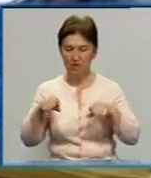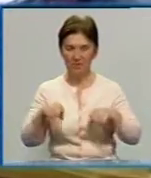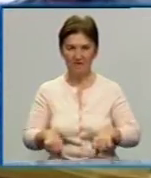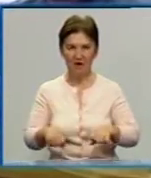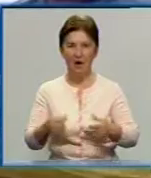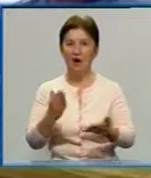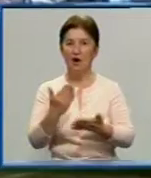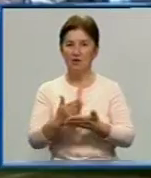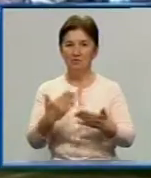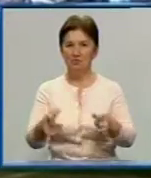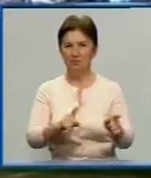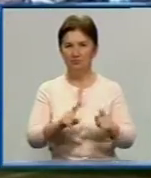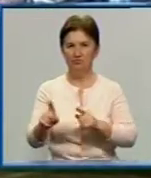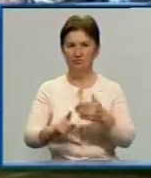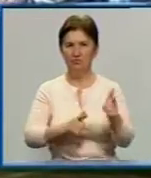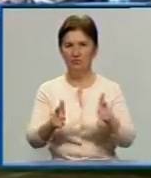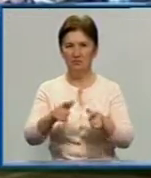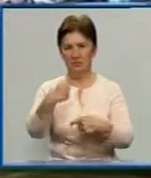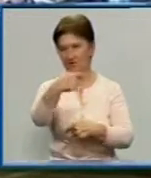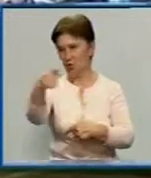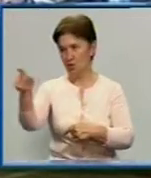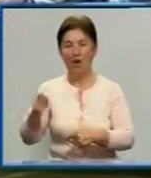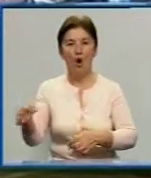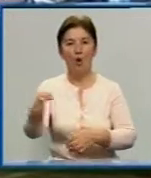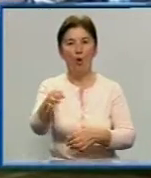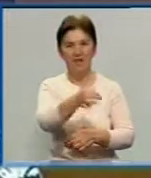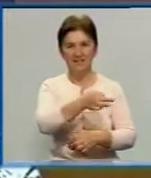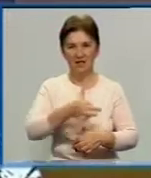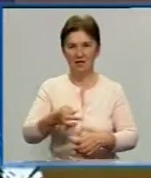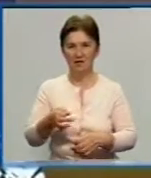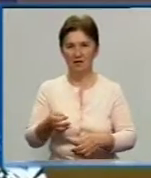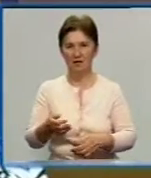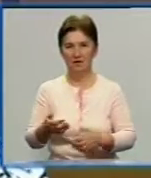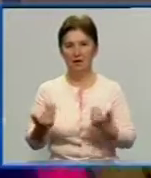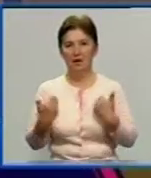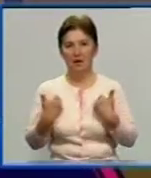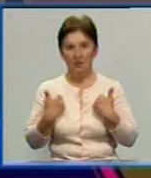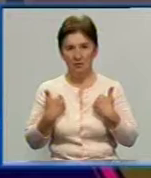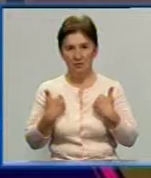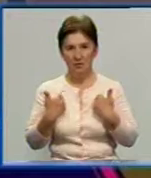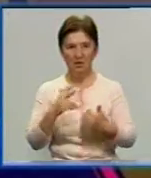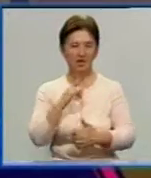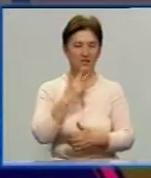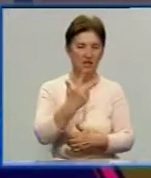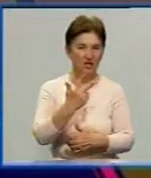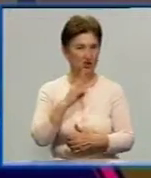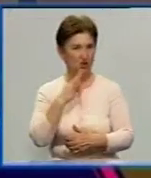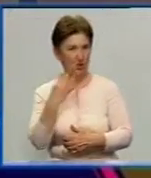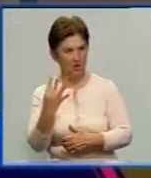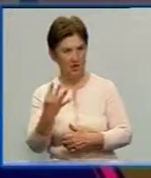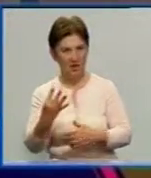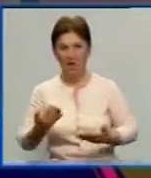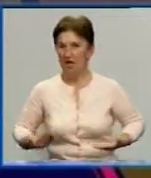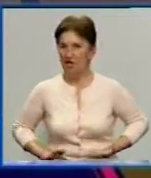спротиву вже почали готувати і в сусідніх областях. Ми вже останні 3-4 роки живемо в